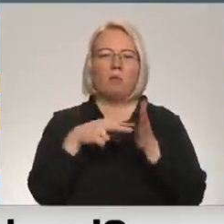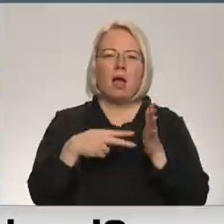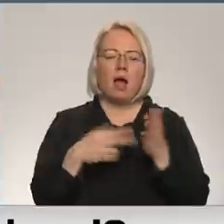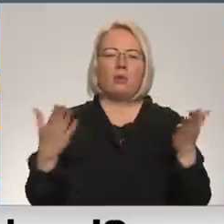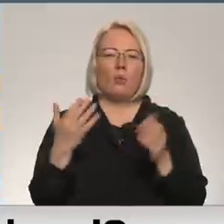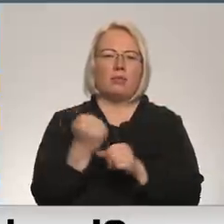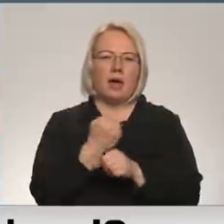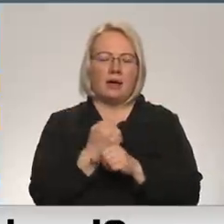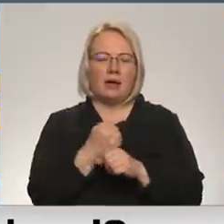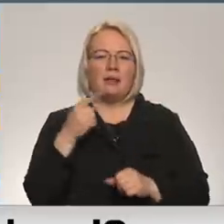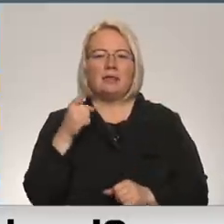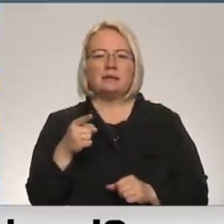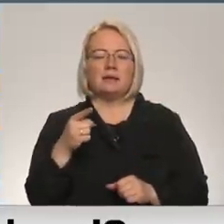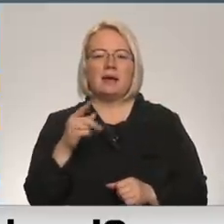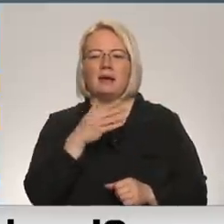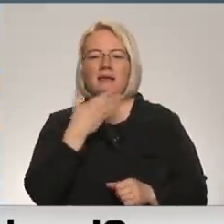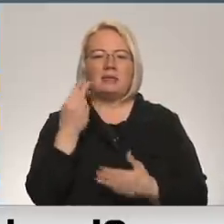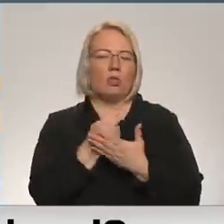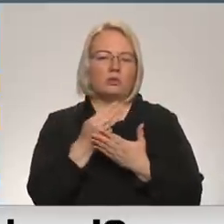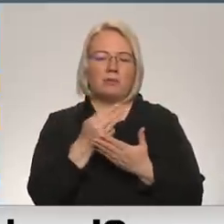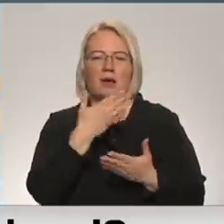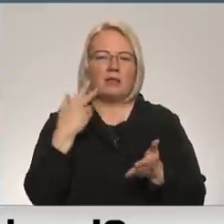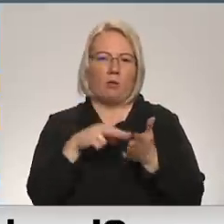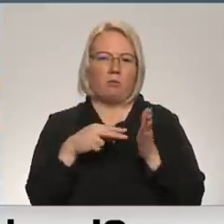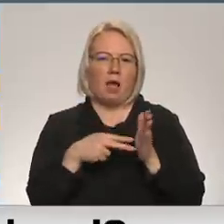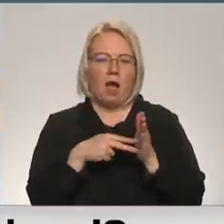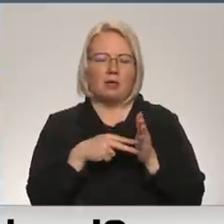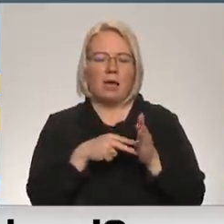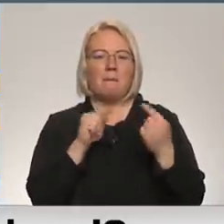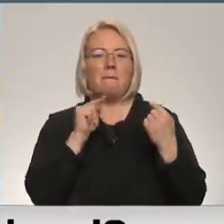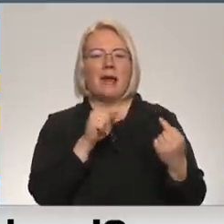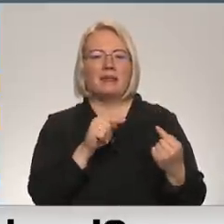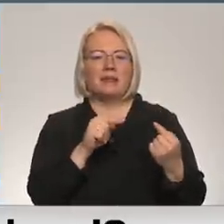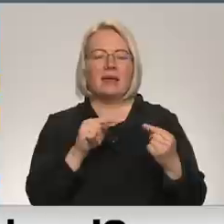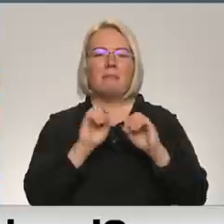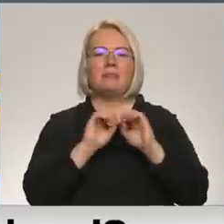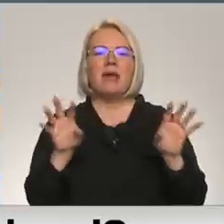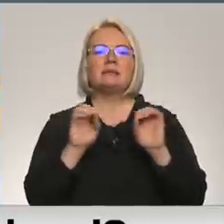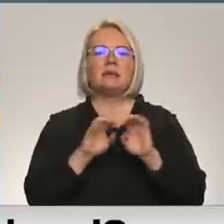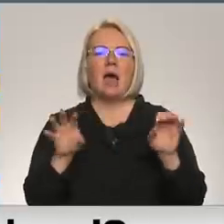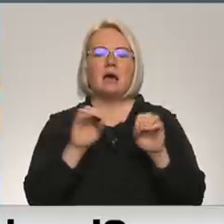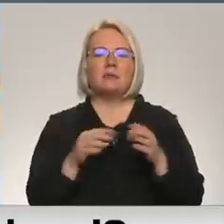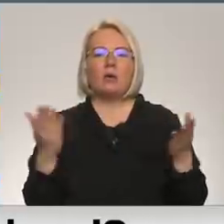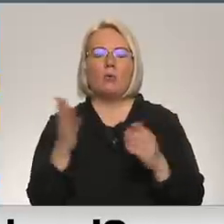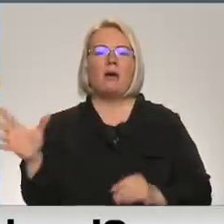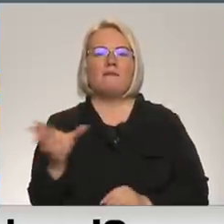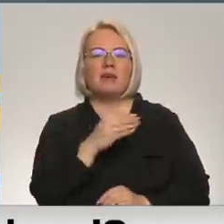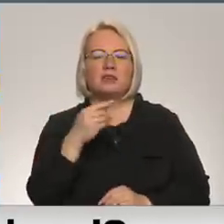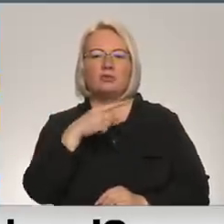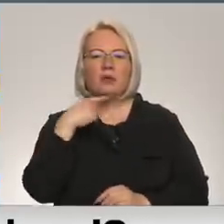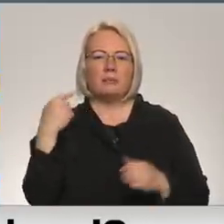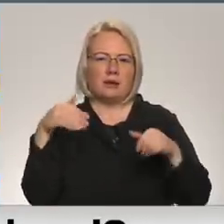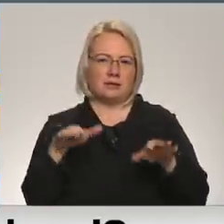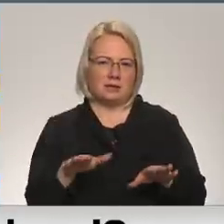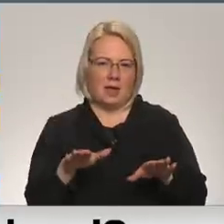darīt. Tas nenozīmē, ka plānu reāli nav. Tu vienkārši pretiniekam šādā situācijā elementāri nestāsti un, ko tu visu taisies, pret viņu izmēju. Tas